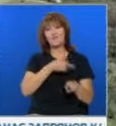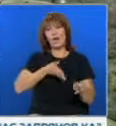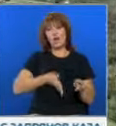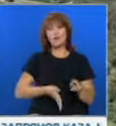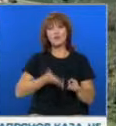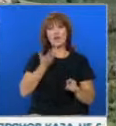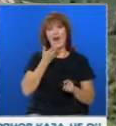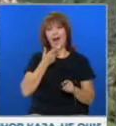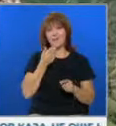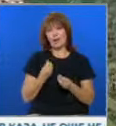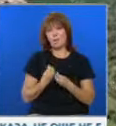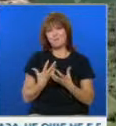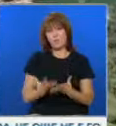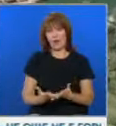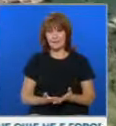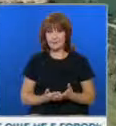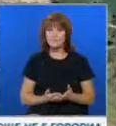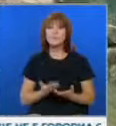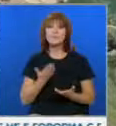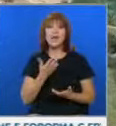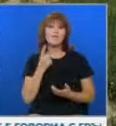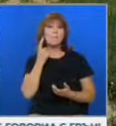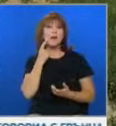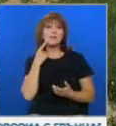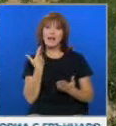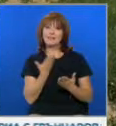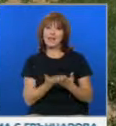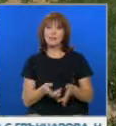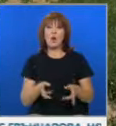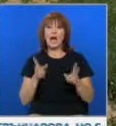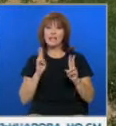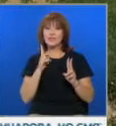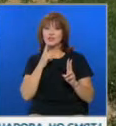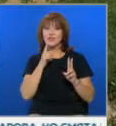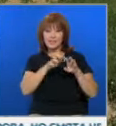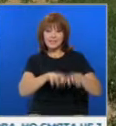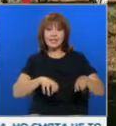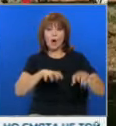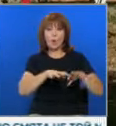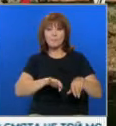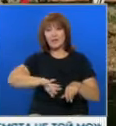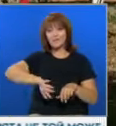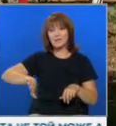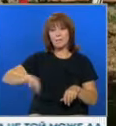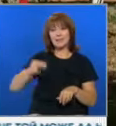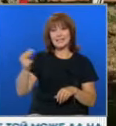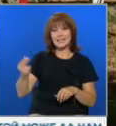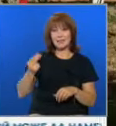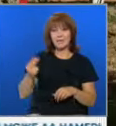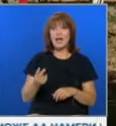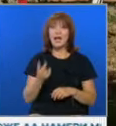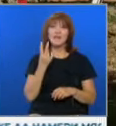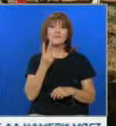След двогодишно блокиране, правителството в Белград даде разрешително за добив на Литии в западна Сърбия на Рио Тинто. През